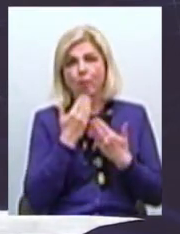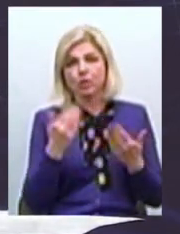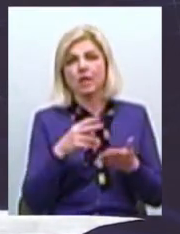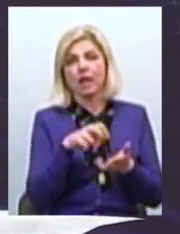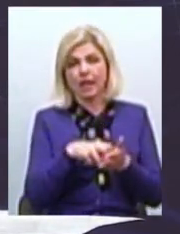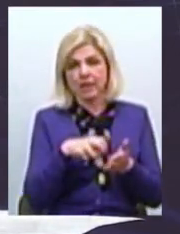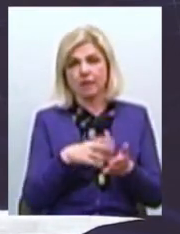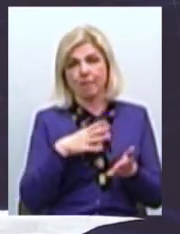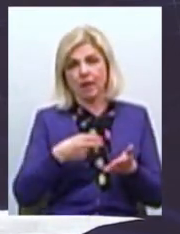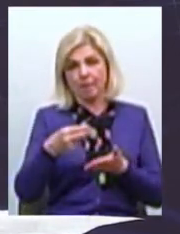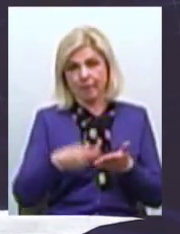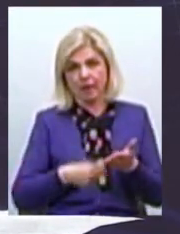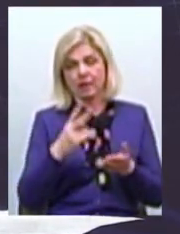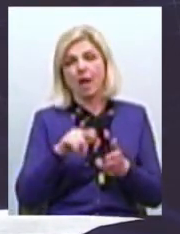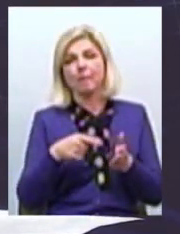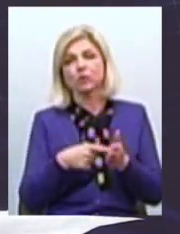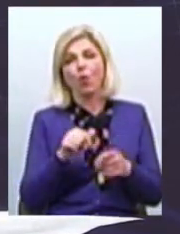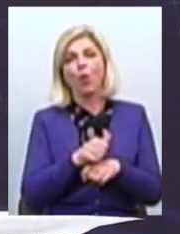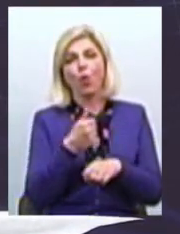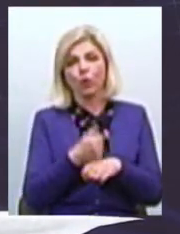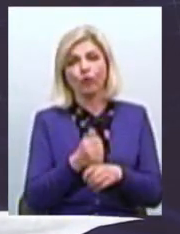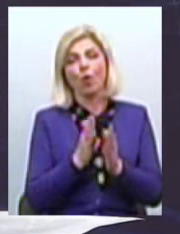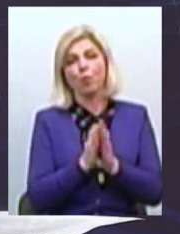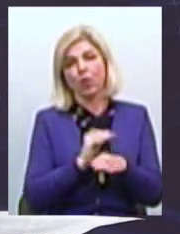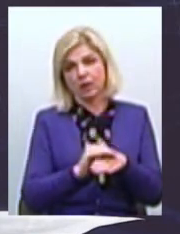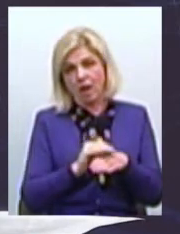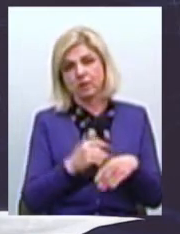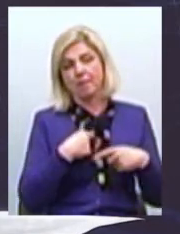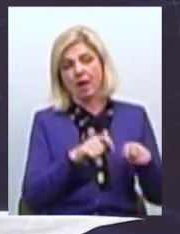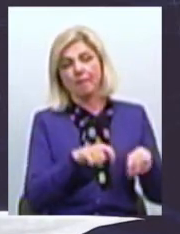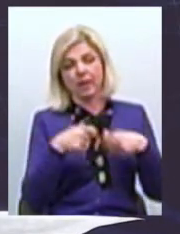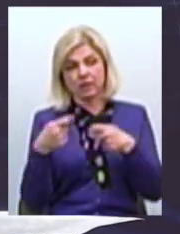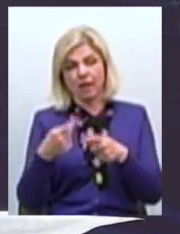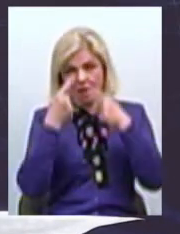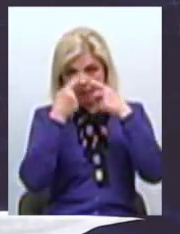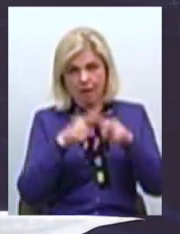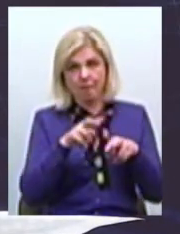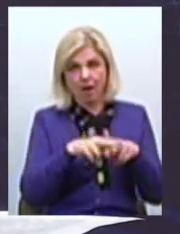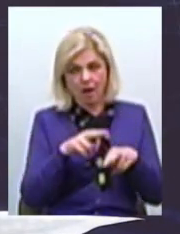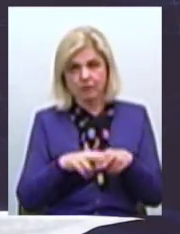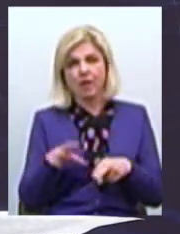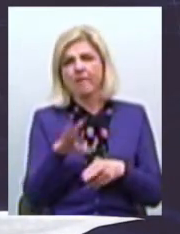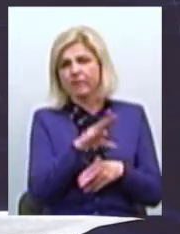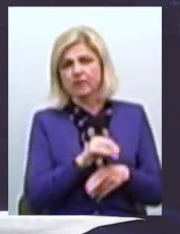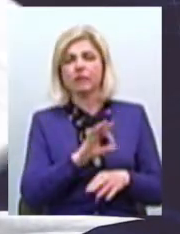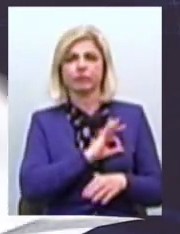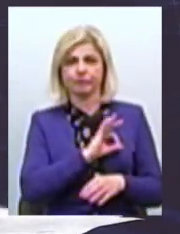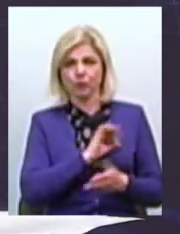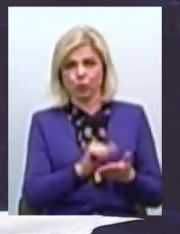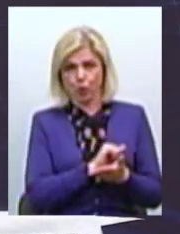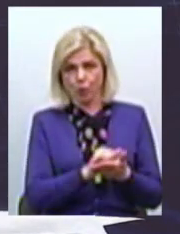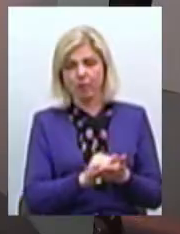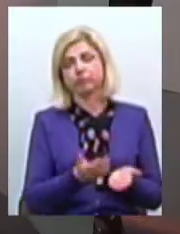підписаний мною на міського голову Це, будь ласка, ми вам передаємо текст, паспорт Всі правоостановчі документи, приймайте